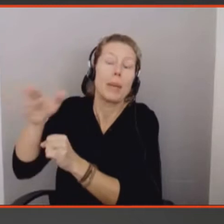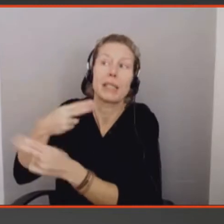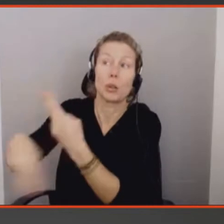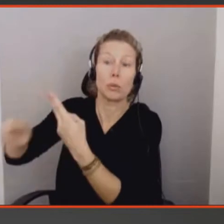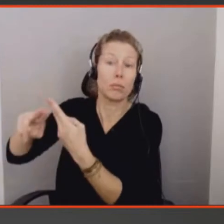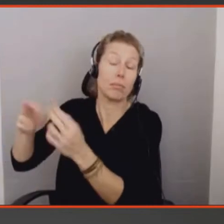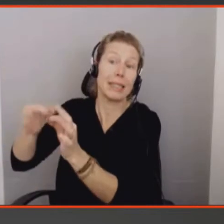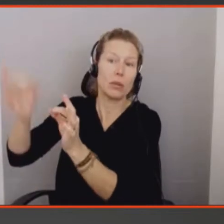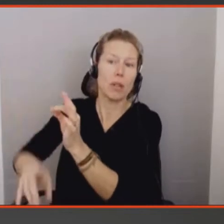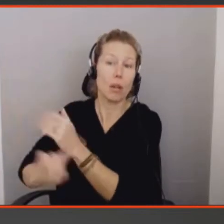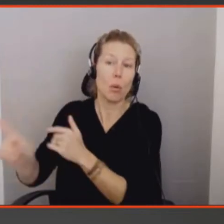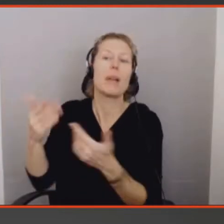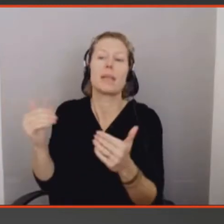en tête,